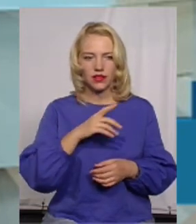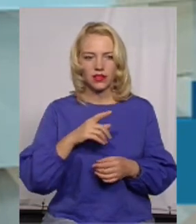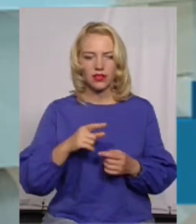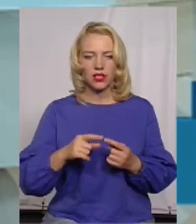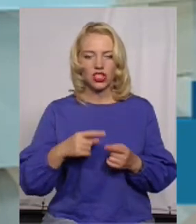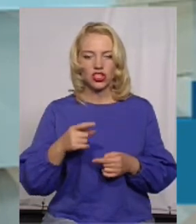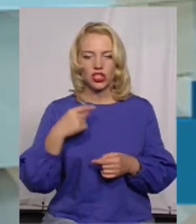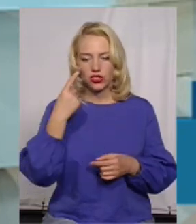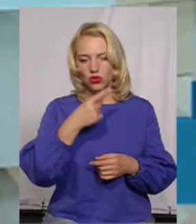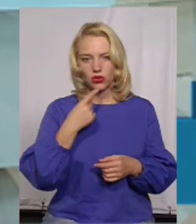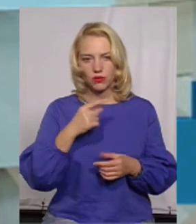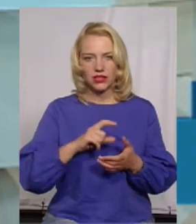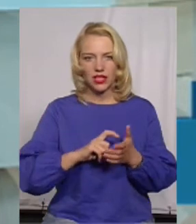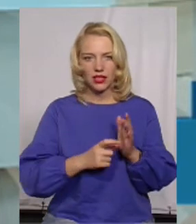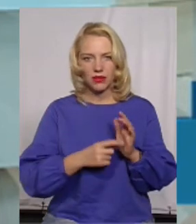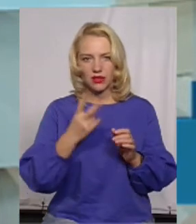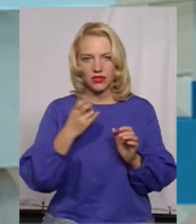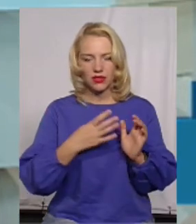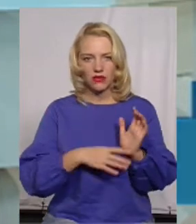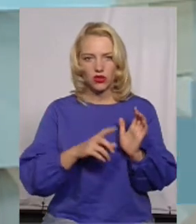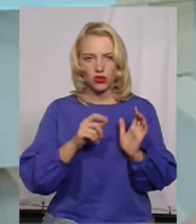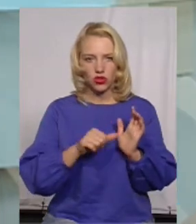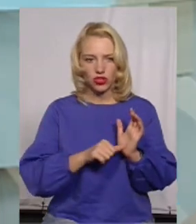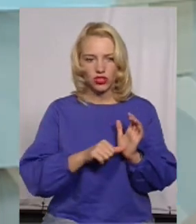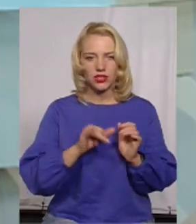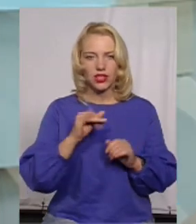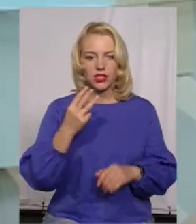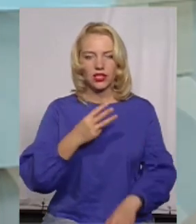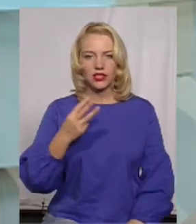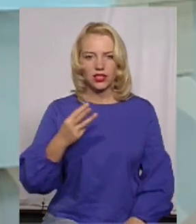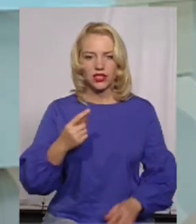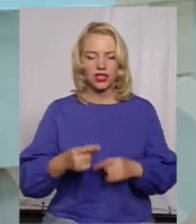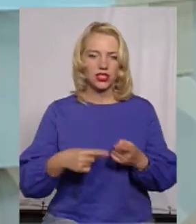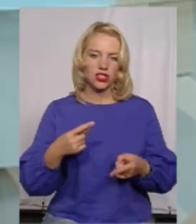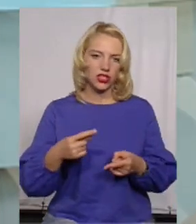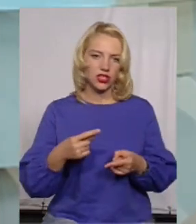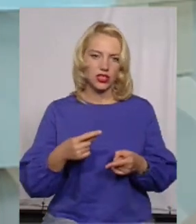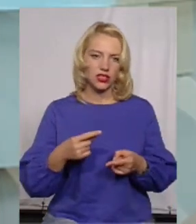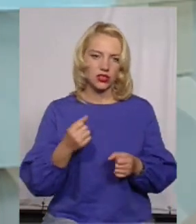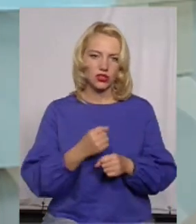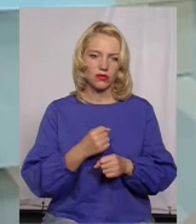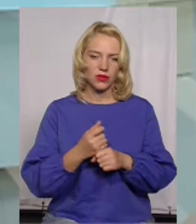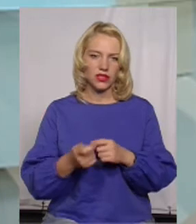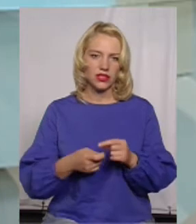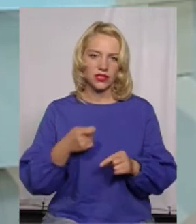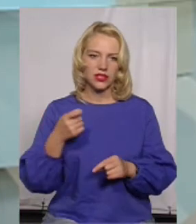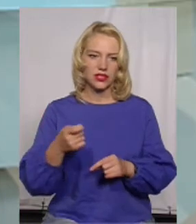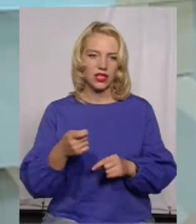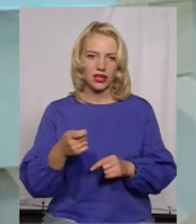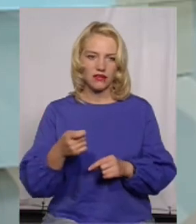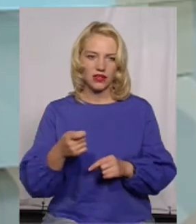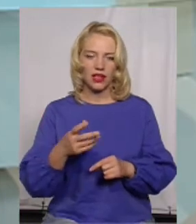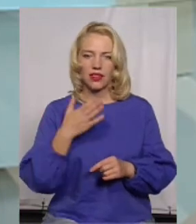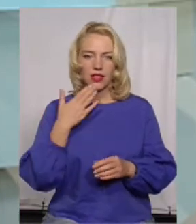особистий кабінет. 296 стається абонентів на сьогодні. І 33 через... зробили заявочки. Точніше, навіть не